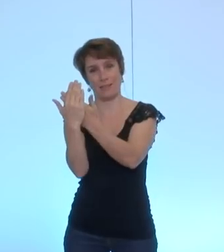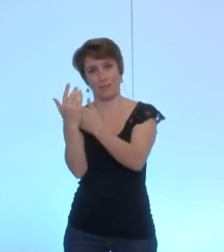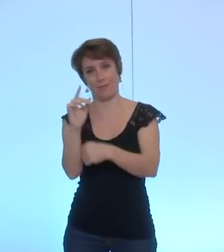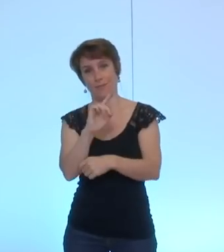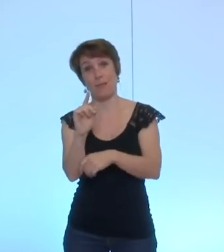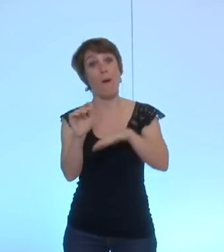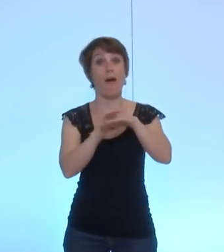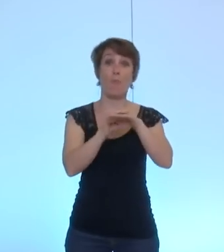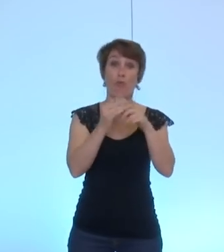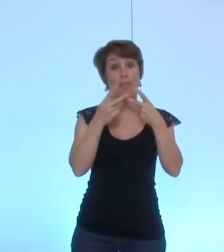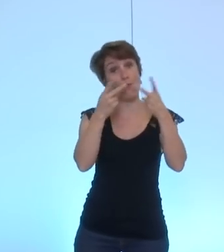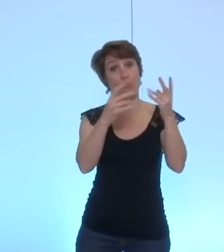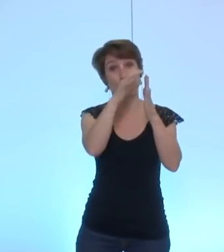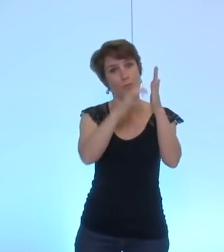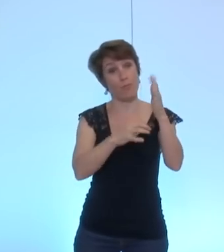des motifs